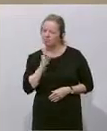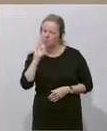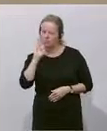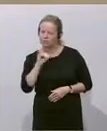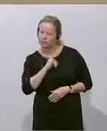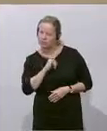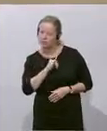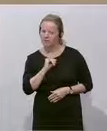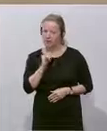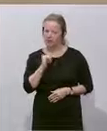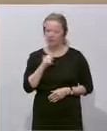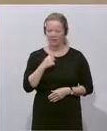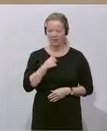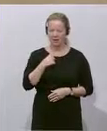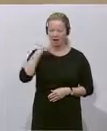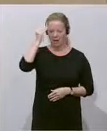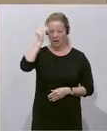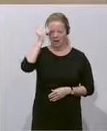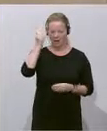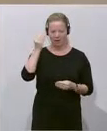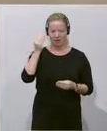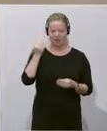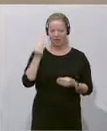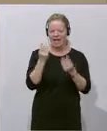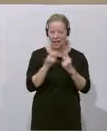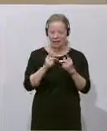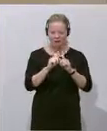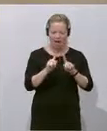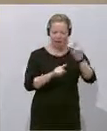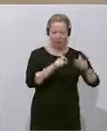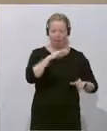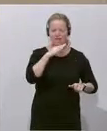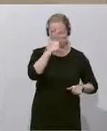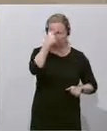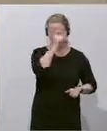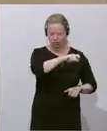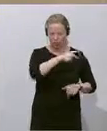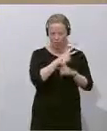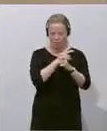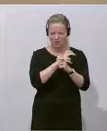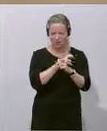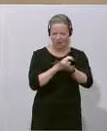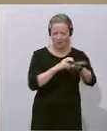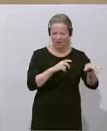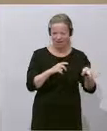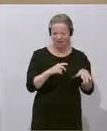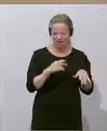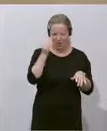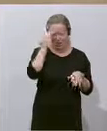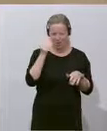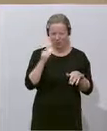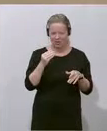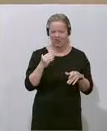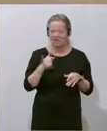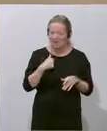aber ich glaube, mir geht es inzwischen, wie viele Menschen in Österreich. Ich glaube Ihnen